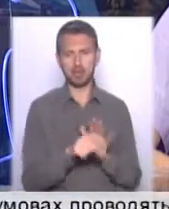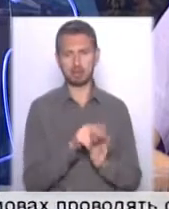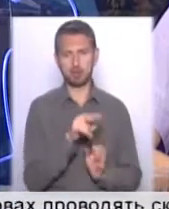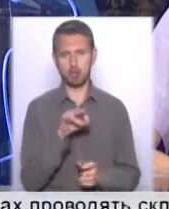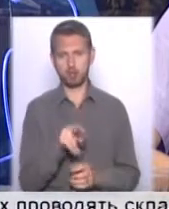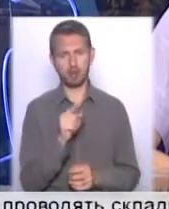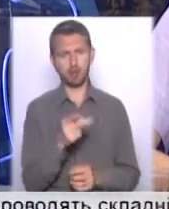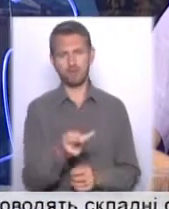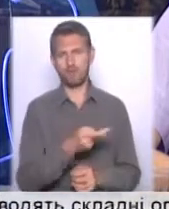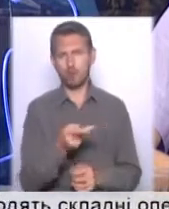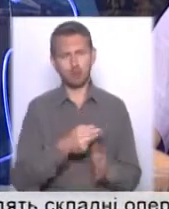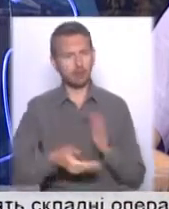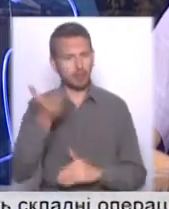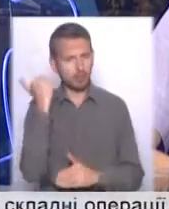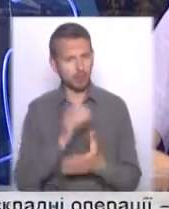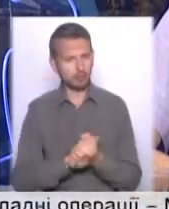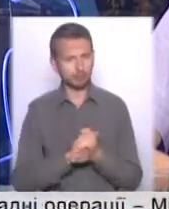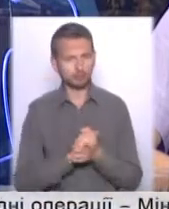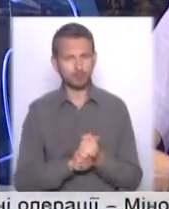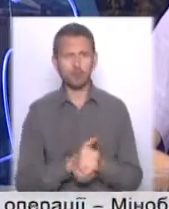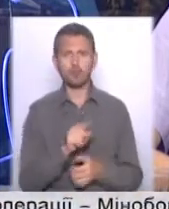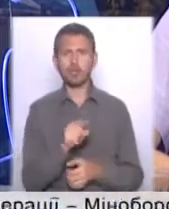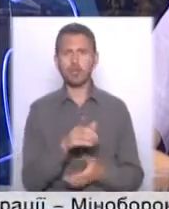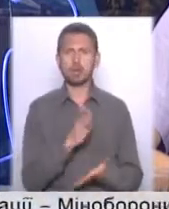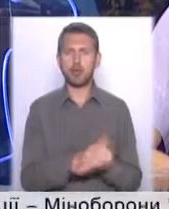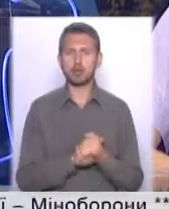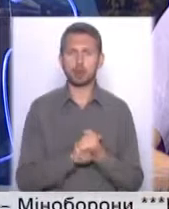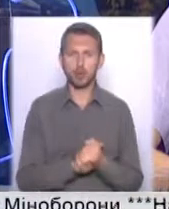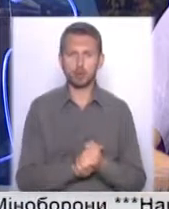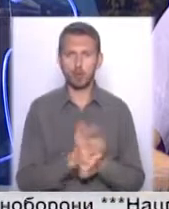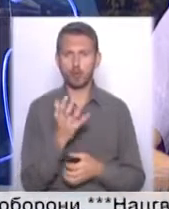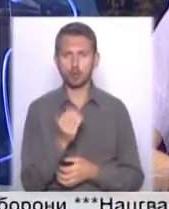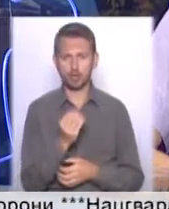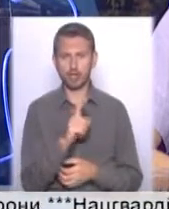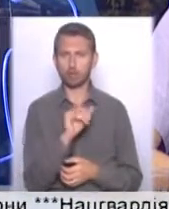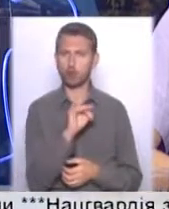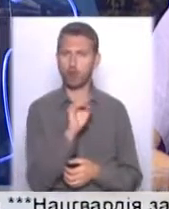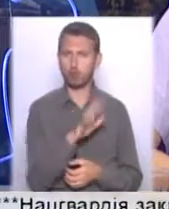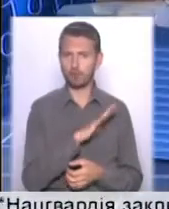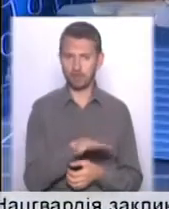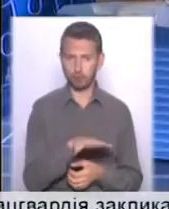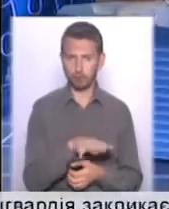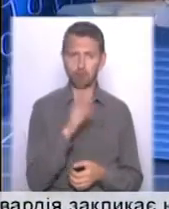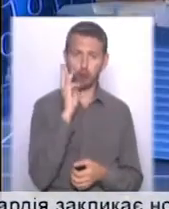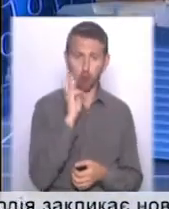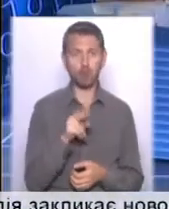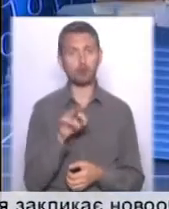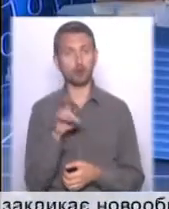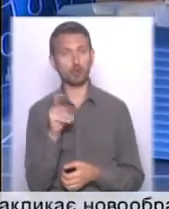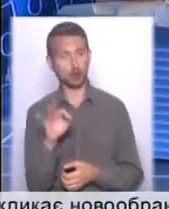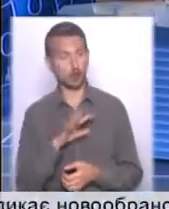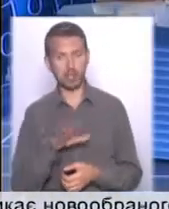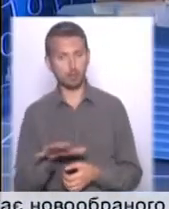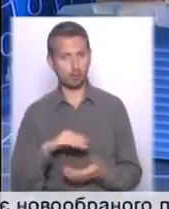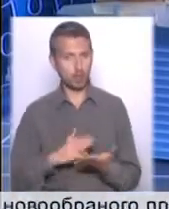Вони давні друзі, ще далеко до своїх політичних посад. Вони мали дружбу. Ще Зурабов не був послом, а Петро Порошенко не був політиком. І це дуже